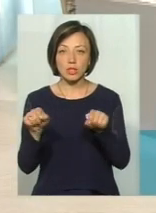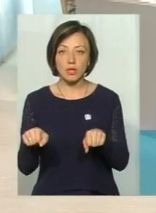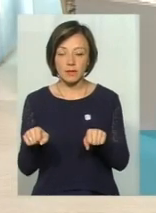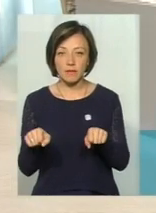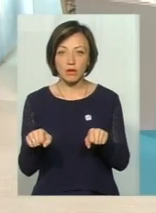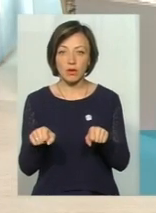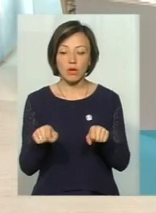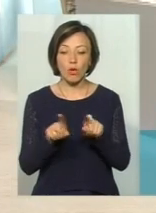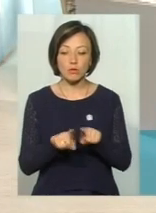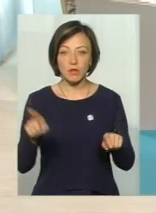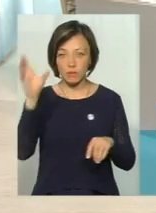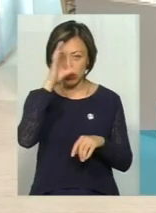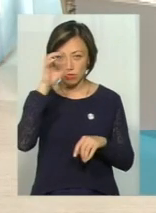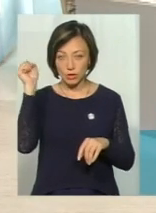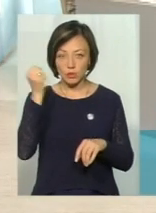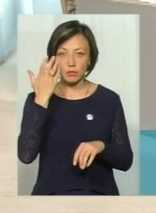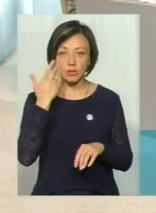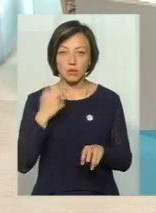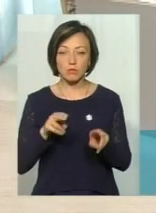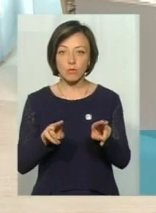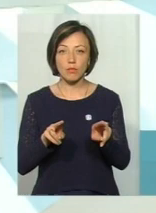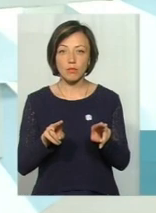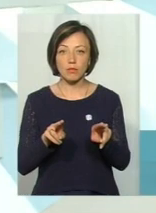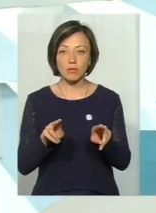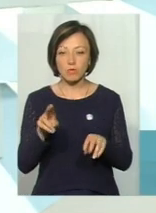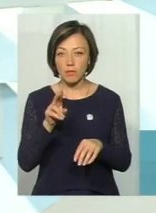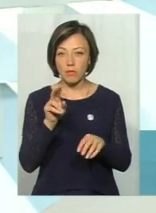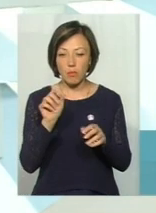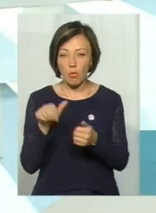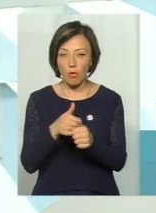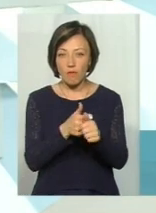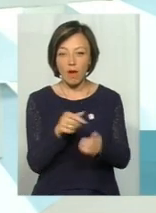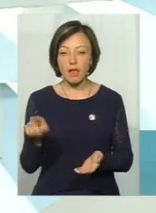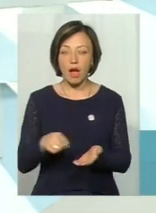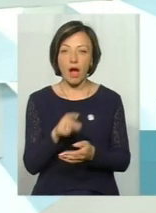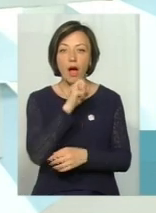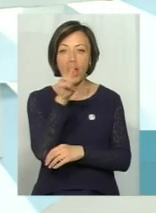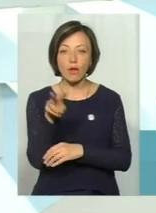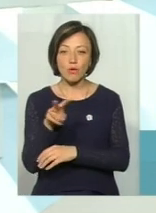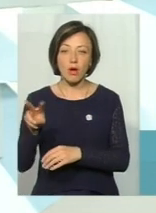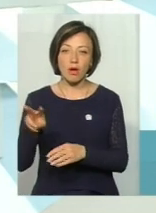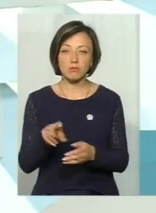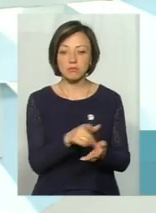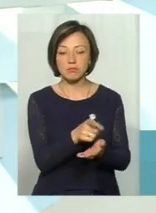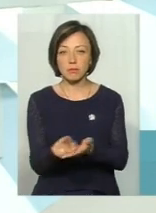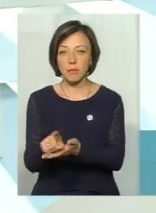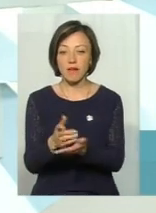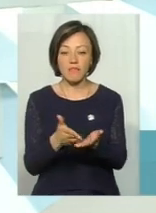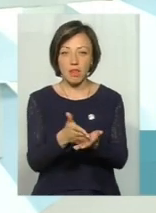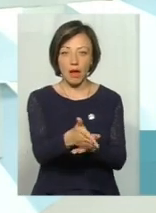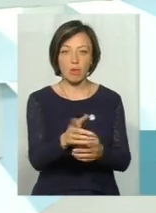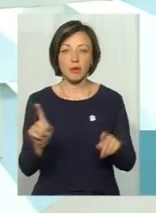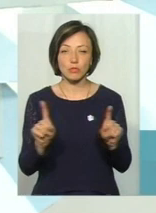особливо вночі, під час полювання, гадюка мандрує в певному напрямку, щоб